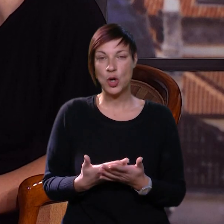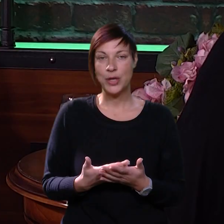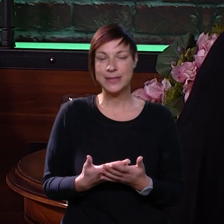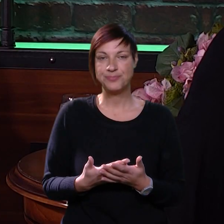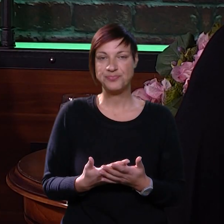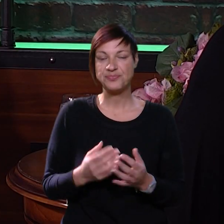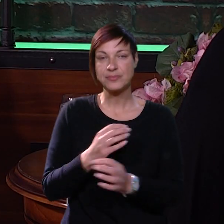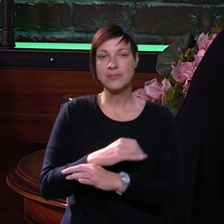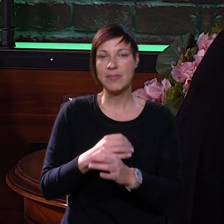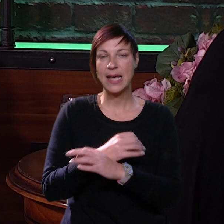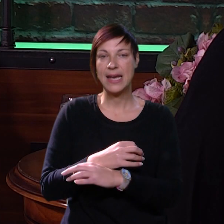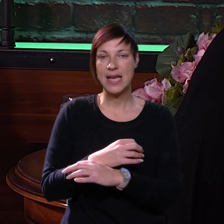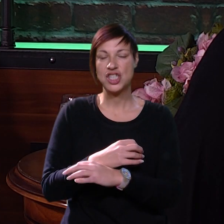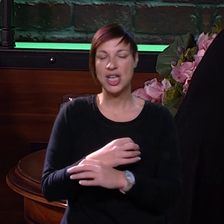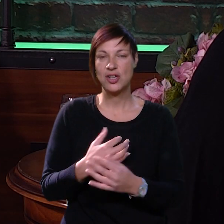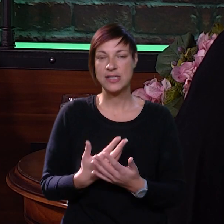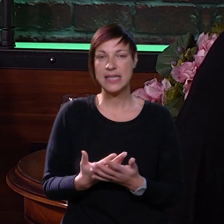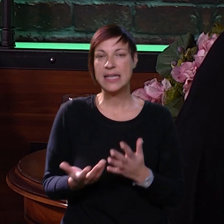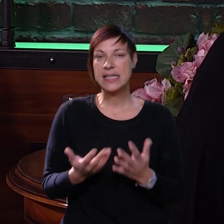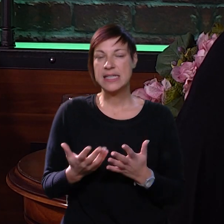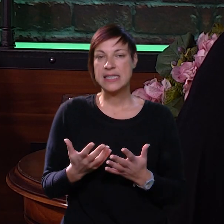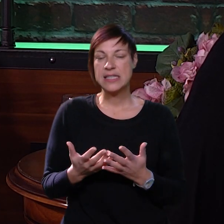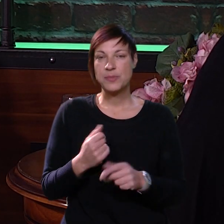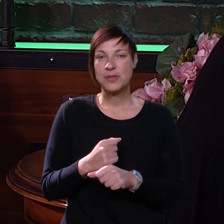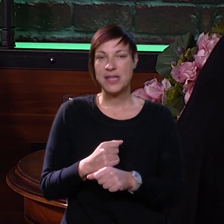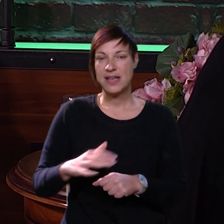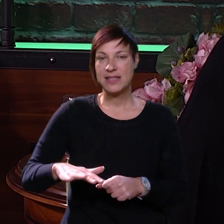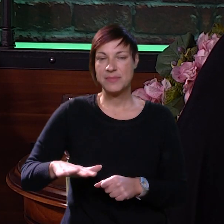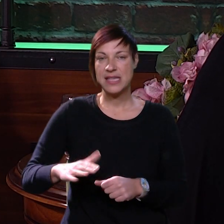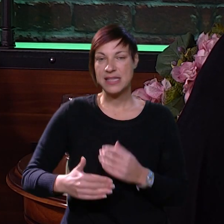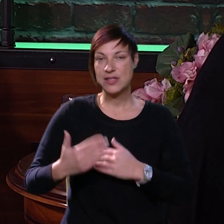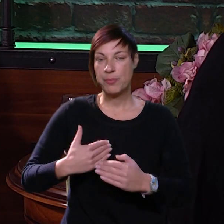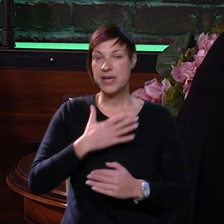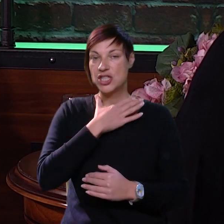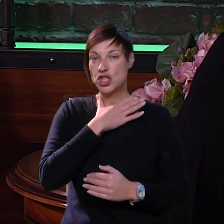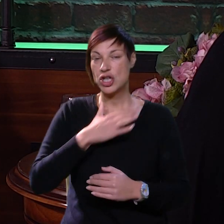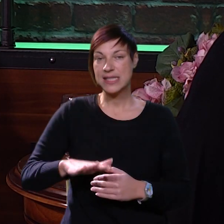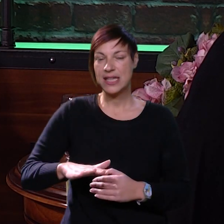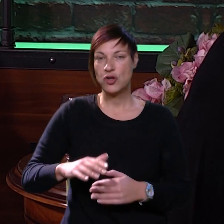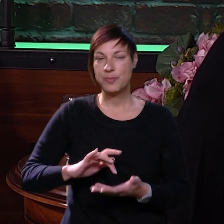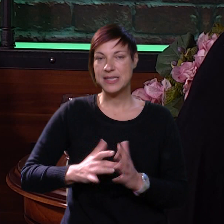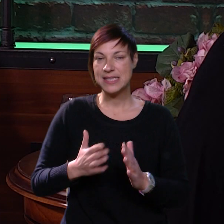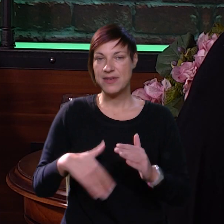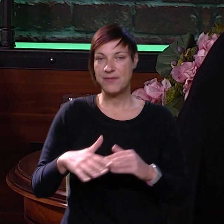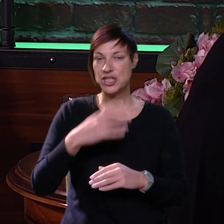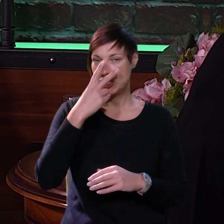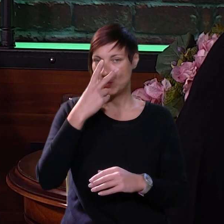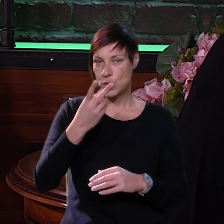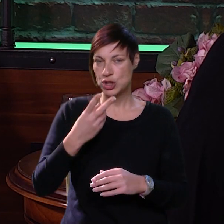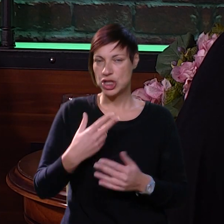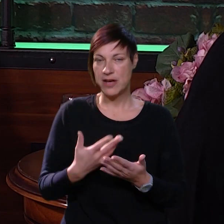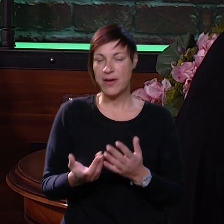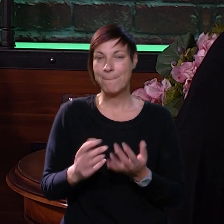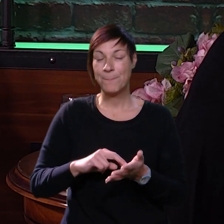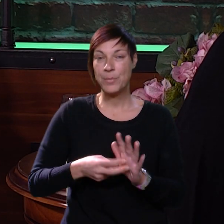Tako je. Nažalost, s obzirom da radim s djecom predškolske dobi, sve više uočavam